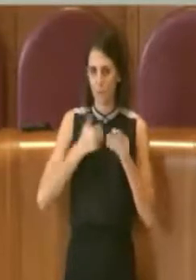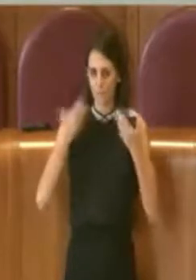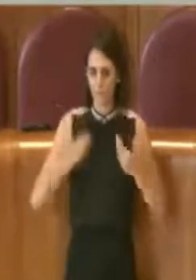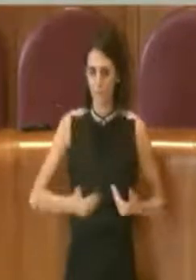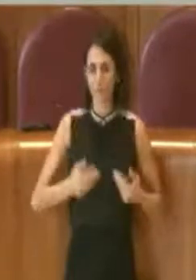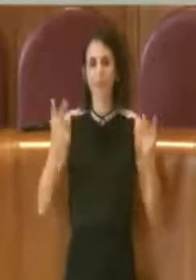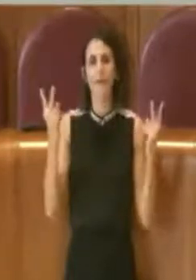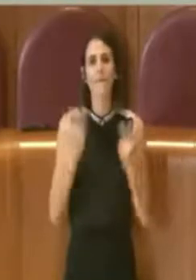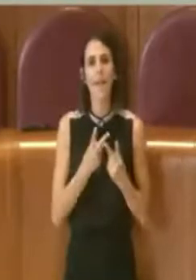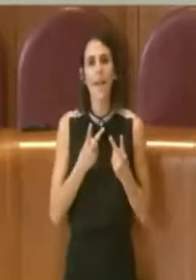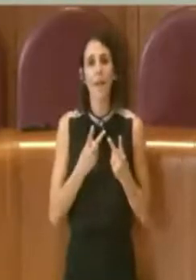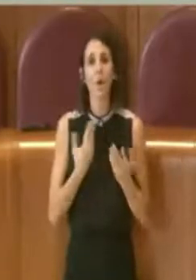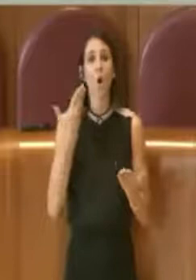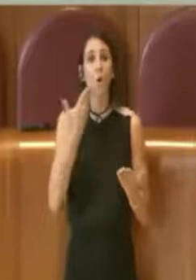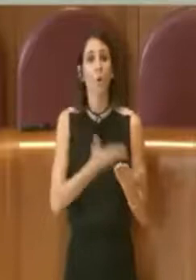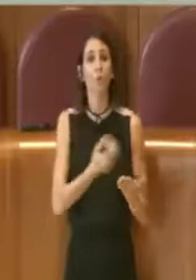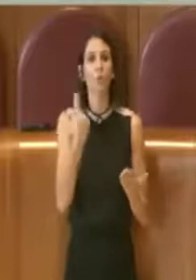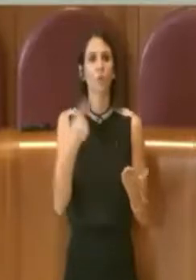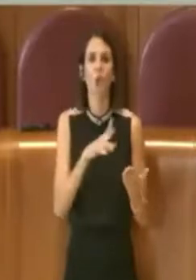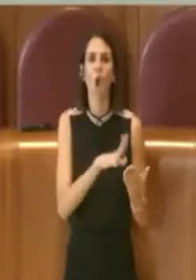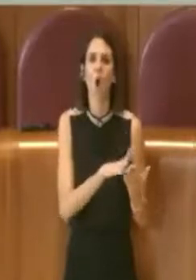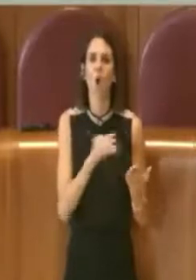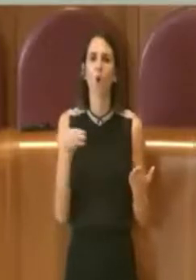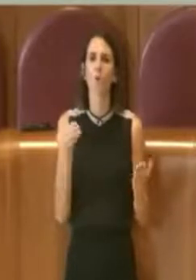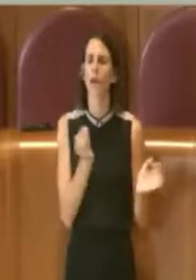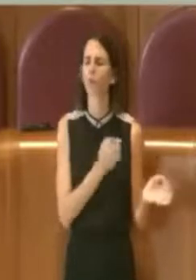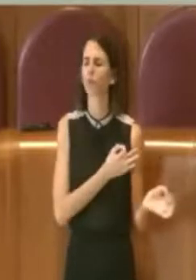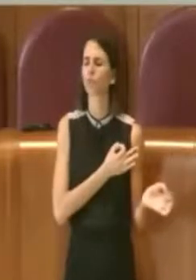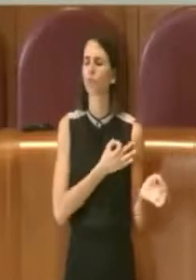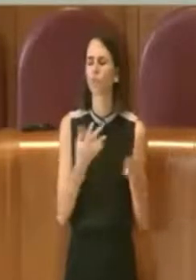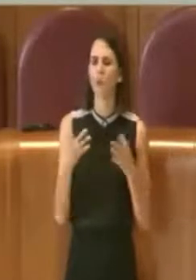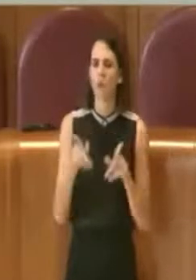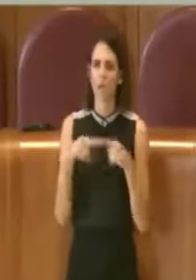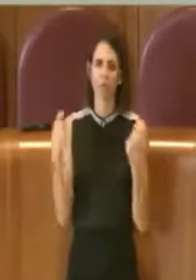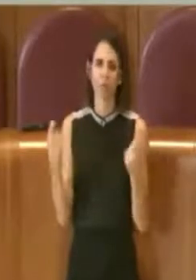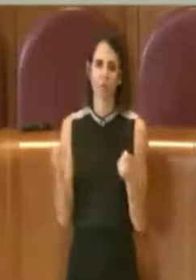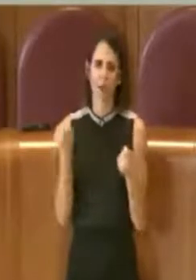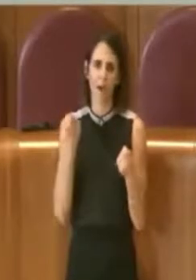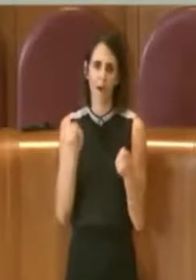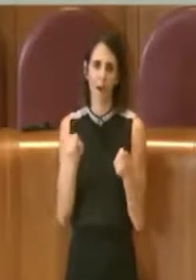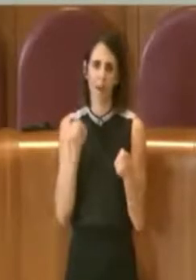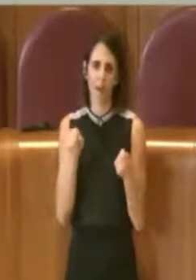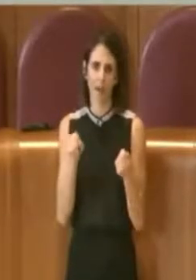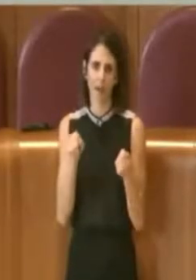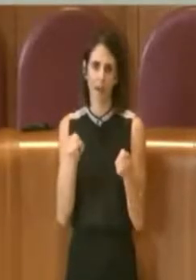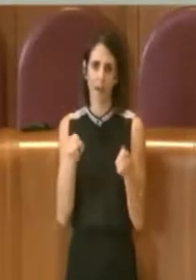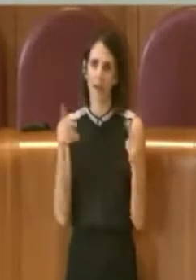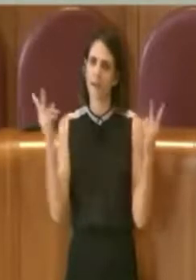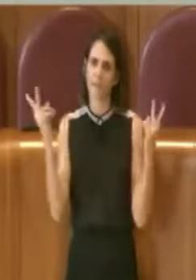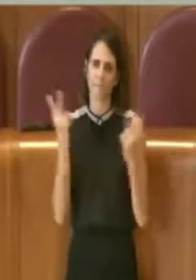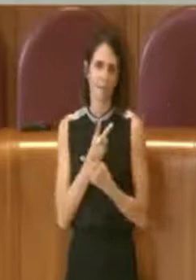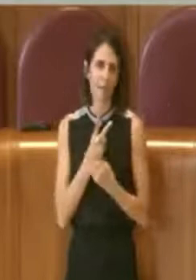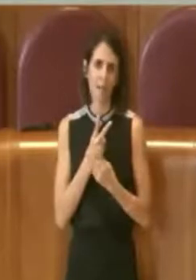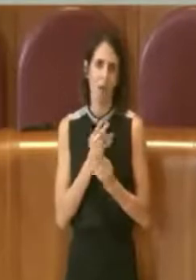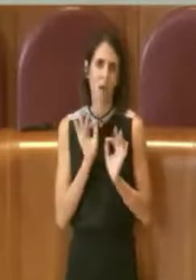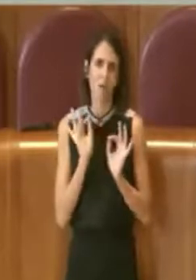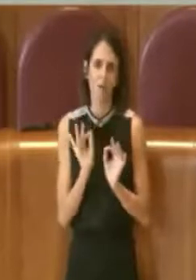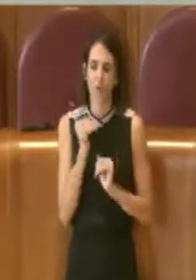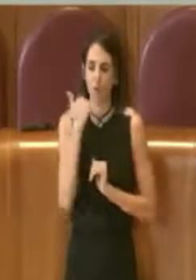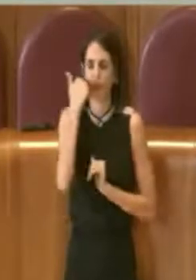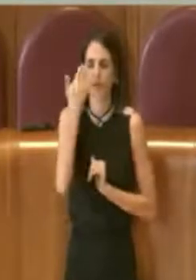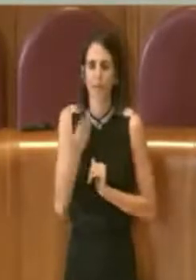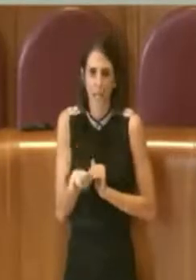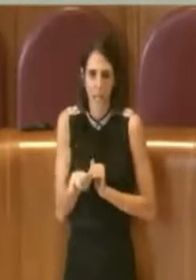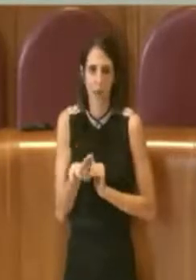copiata pari pari da un articolo di Paolo Maddalena che è uscito qualche giorno fa sui giornali, insomma poi è assolutamente ridicolo che